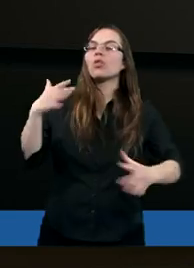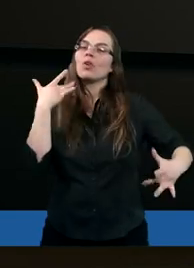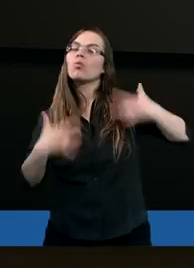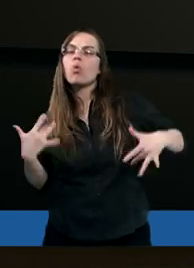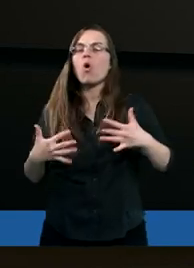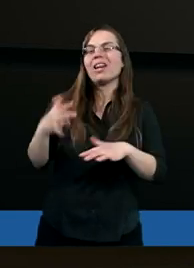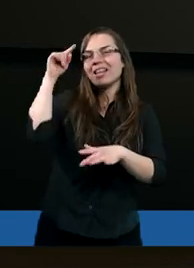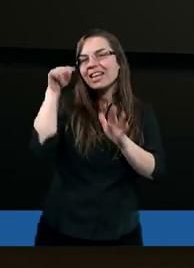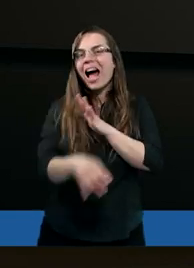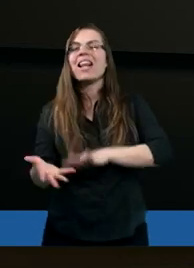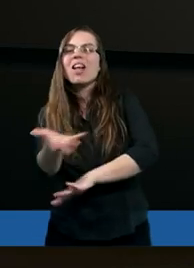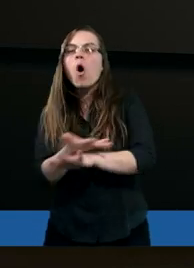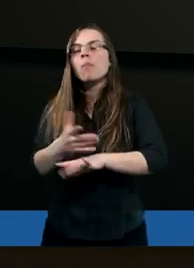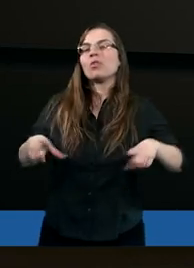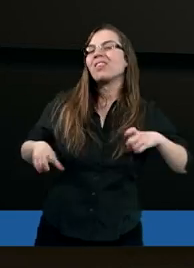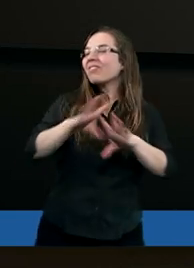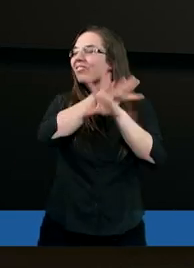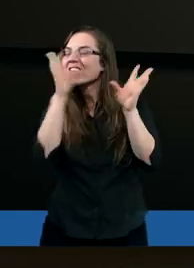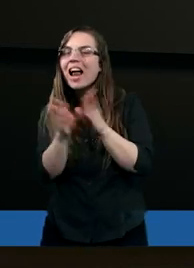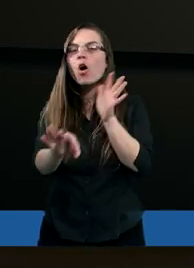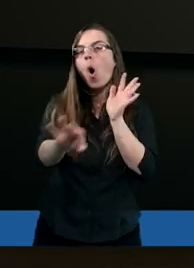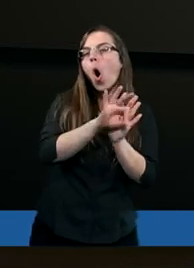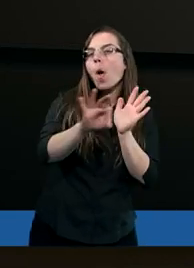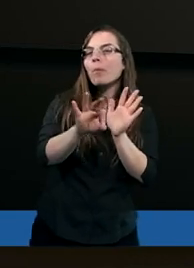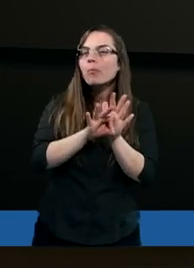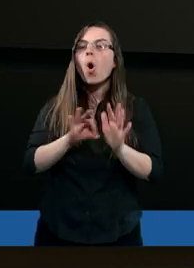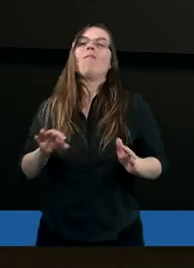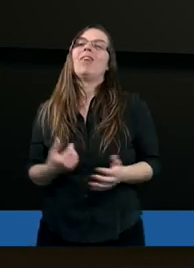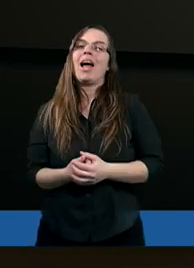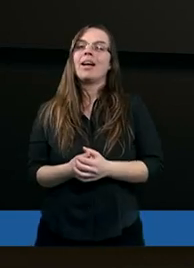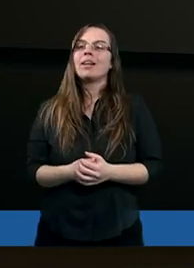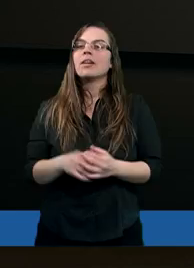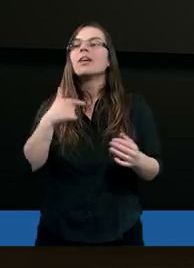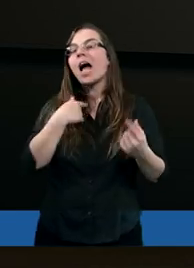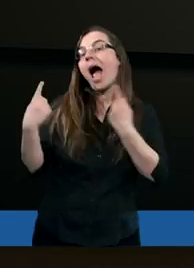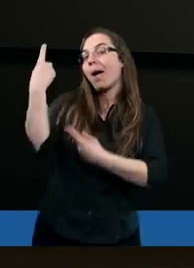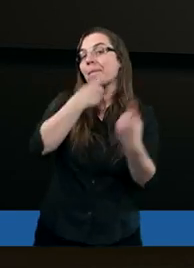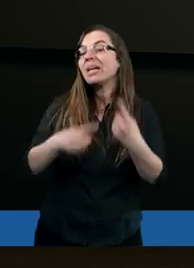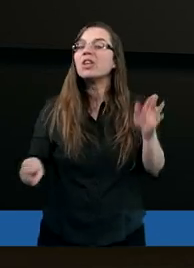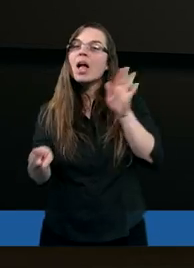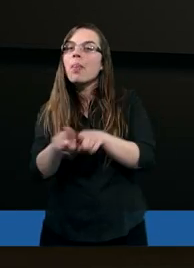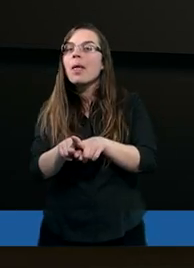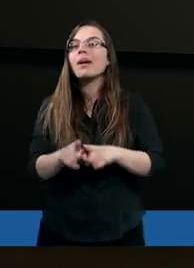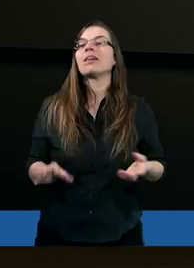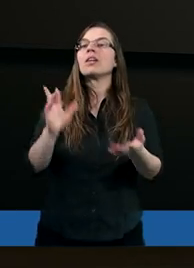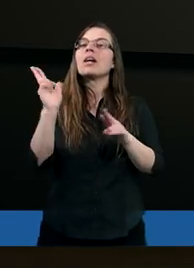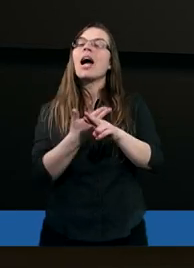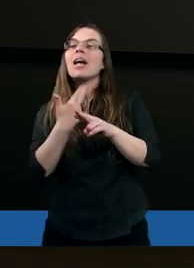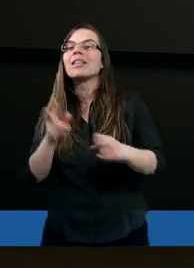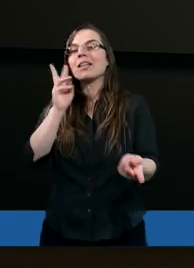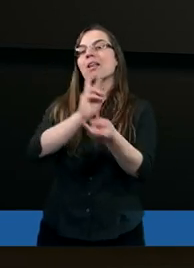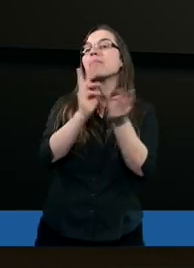zdradę, obłudę, zazdrość, wszelką obmowę. Ale myśmy też kiedyś